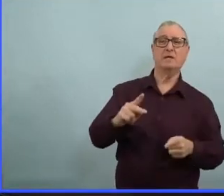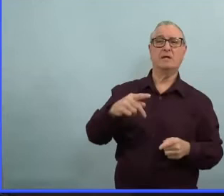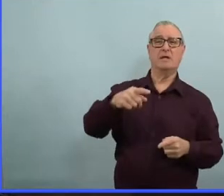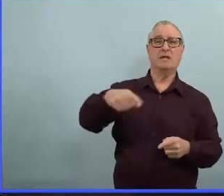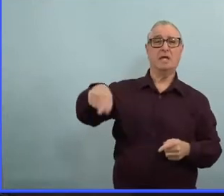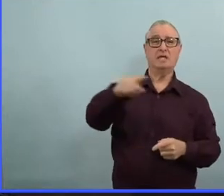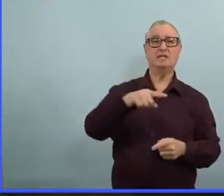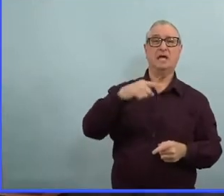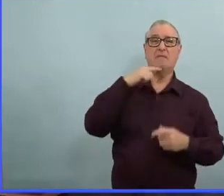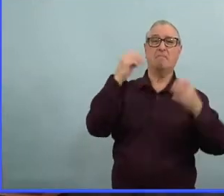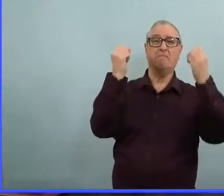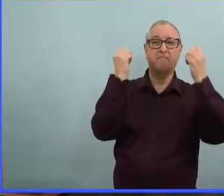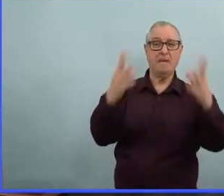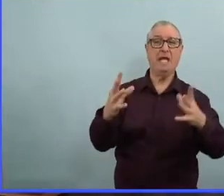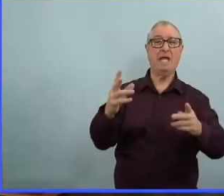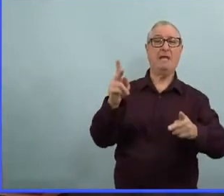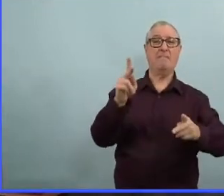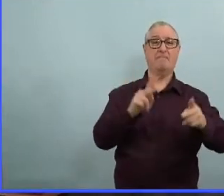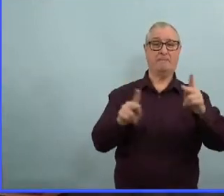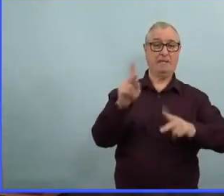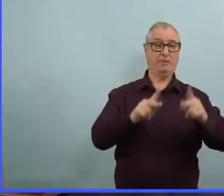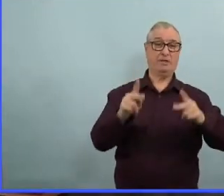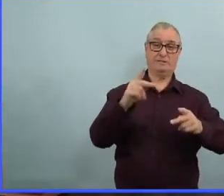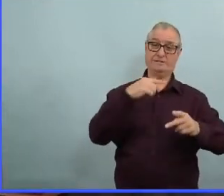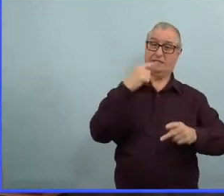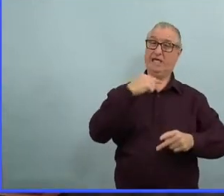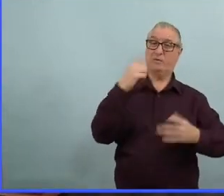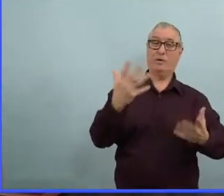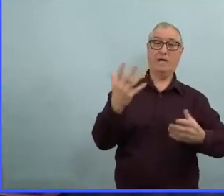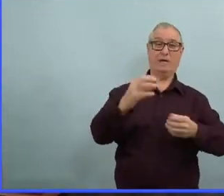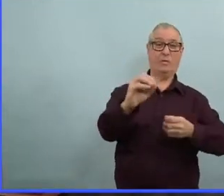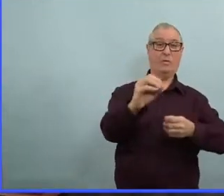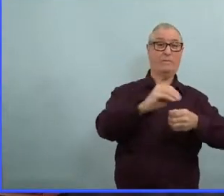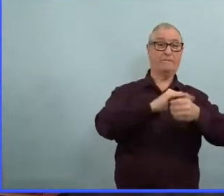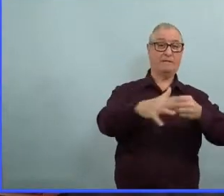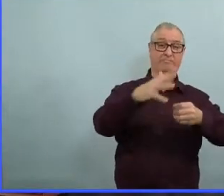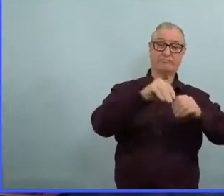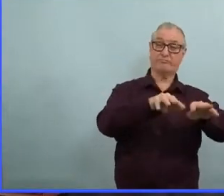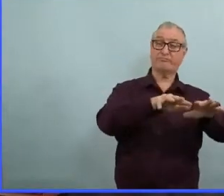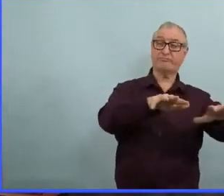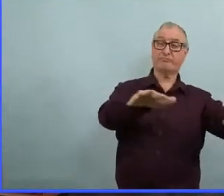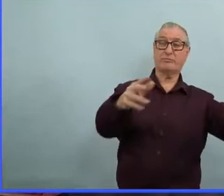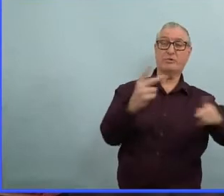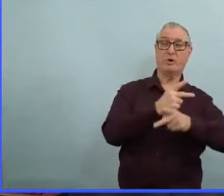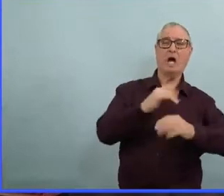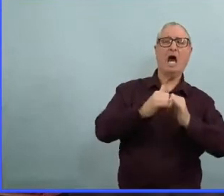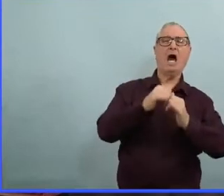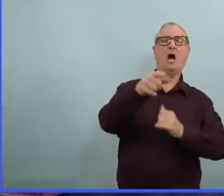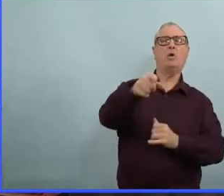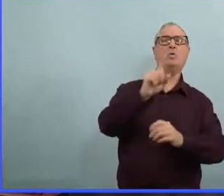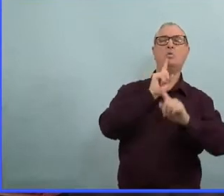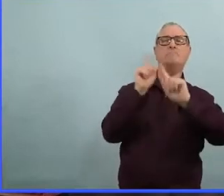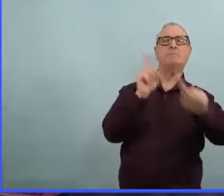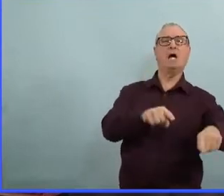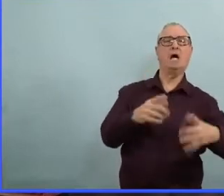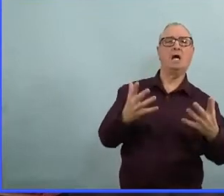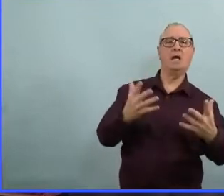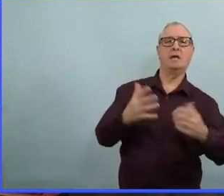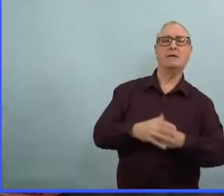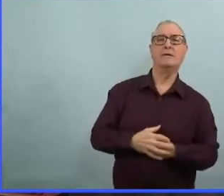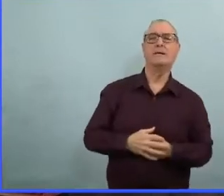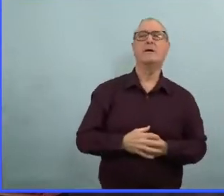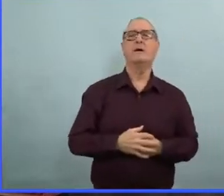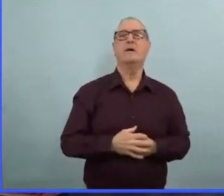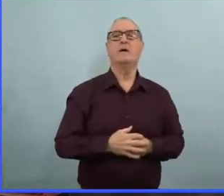personnes qui sont handicapées ? Alors la première chose que je leur dirai, c'est allez vous faire vacciner. Assurez-vous que vous avez eu toutes vos doses de